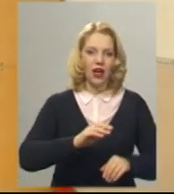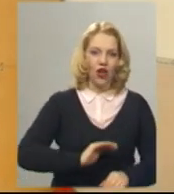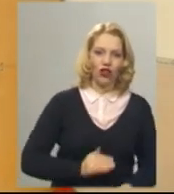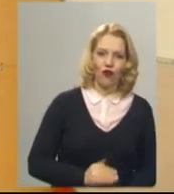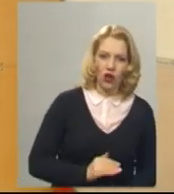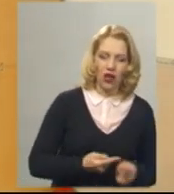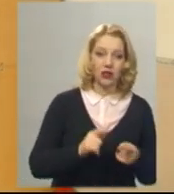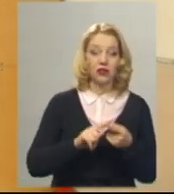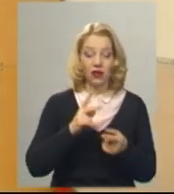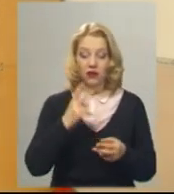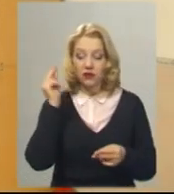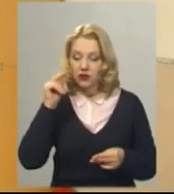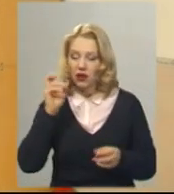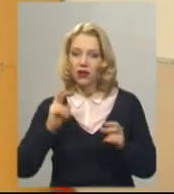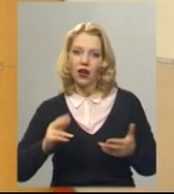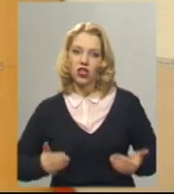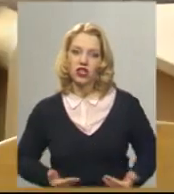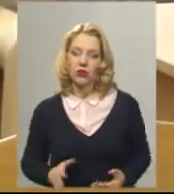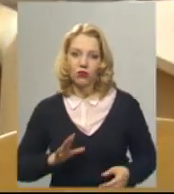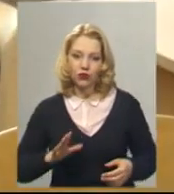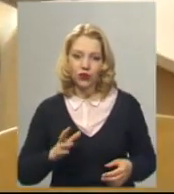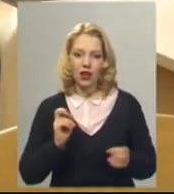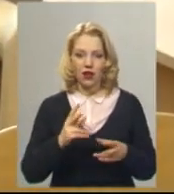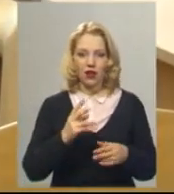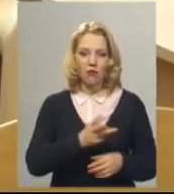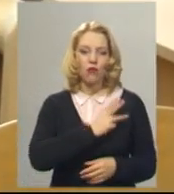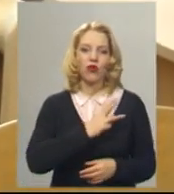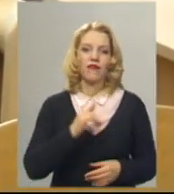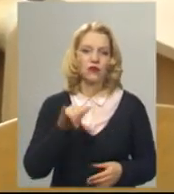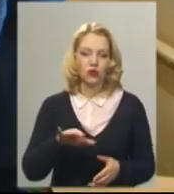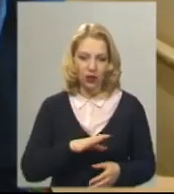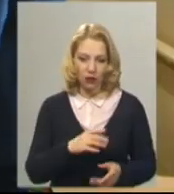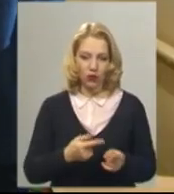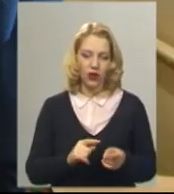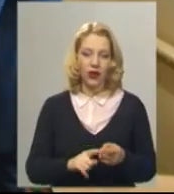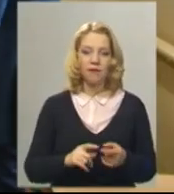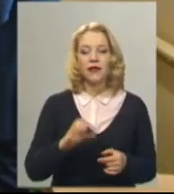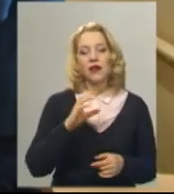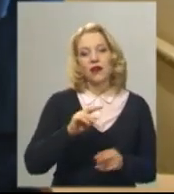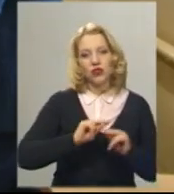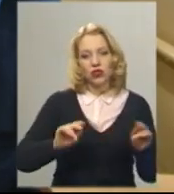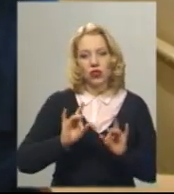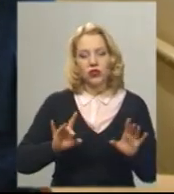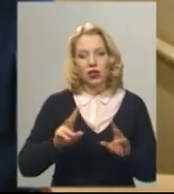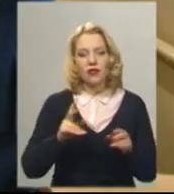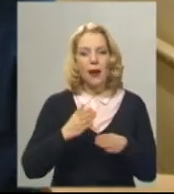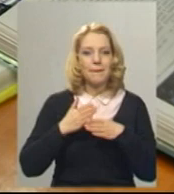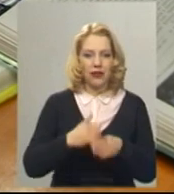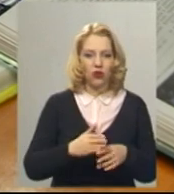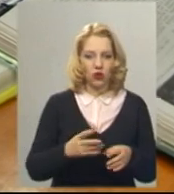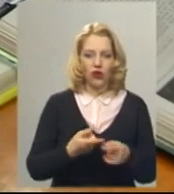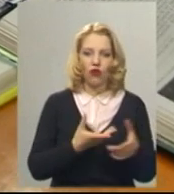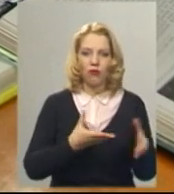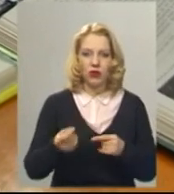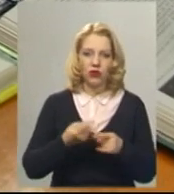вони жили, яка в них була мотивація на життя. Сергій Тимофійко додає, що на його методику викладання вплинуло те, що він сам став